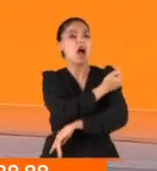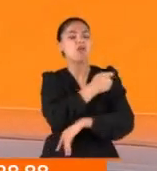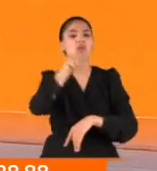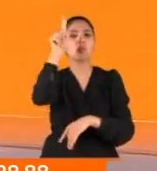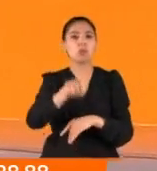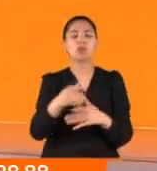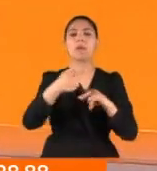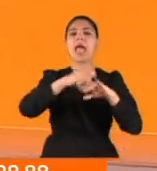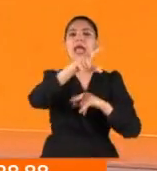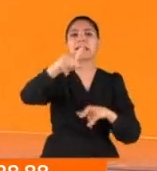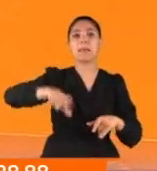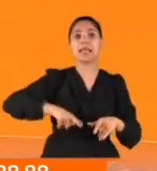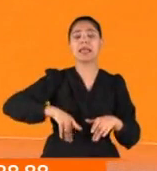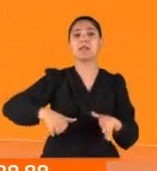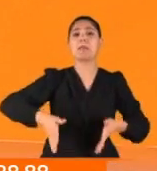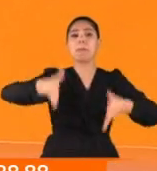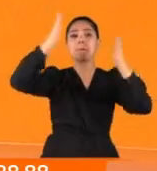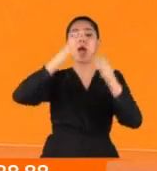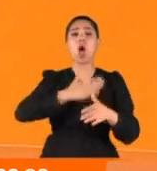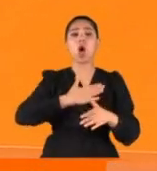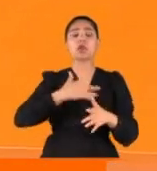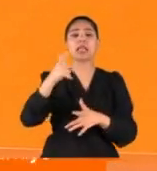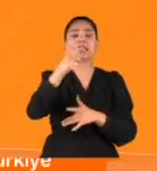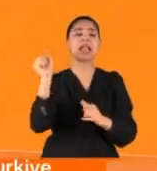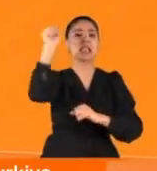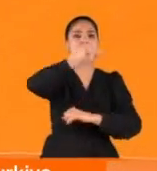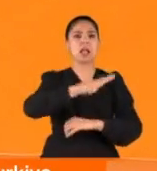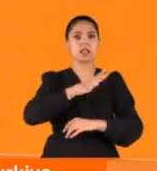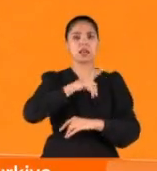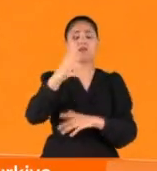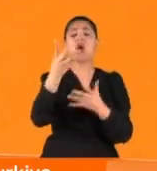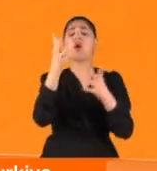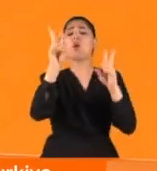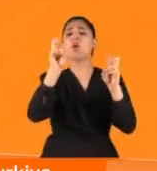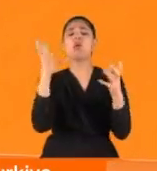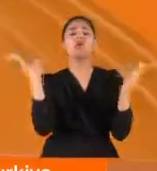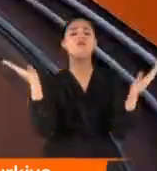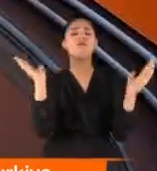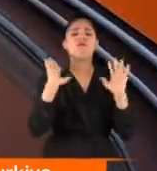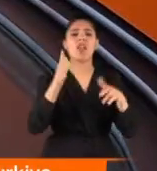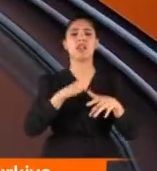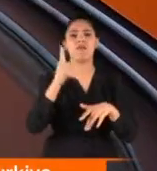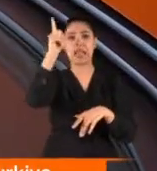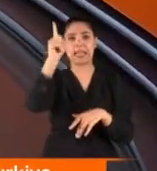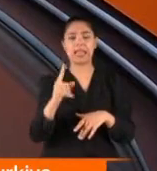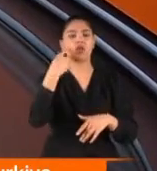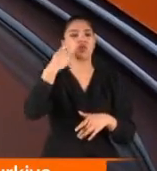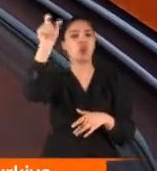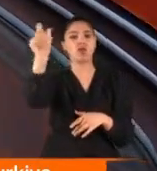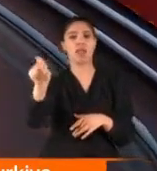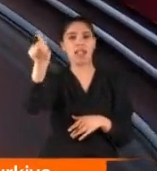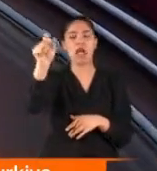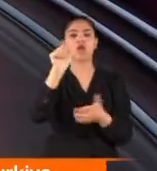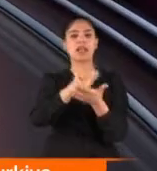bugün HDP İzmir İl Başkanlığı binasında yaşanan silahlı saldırı. Başlık çok. İlk sıra Cumhurbaşkanı Erdoğan'da.